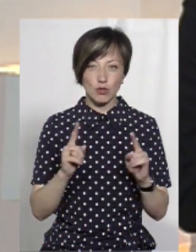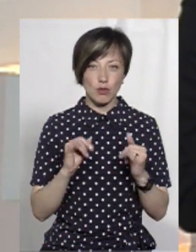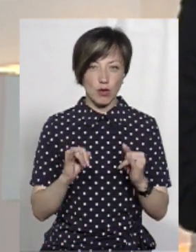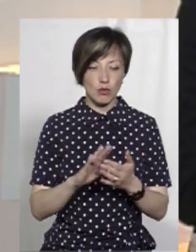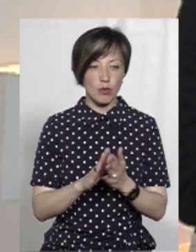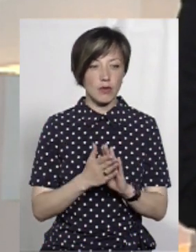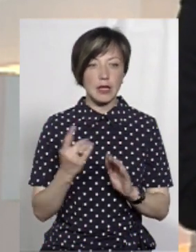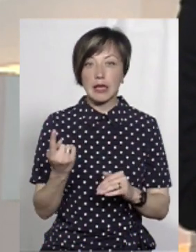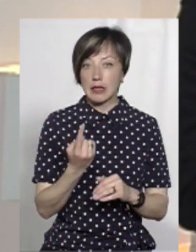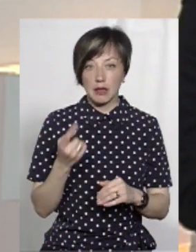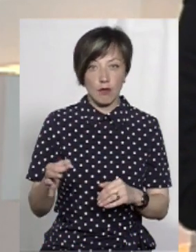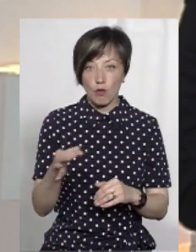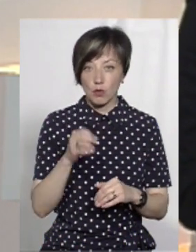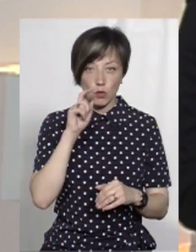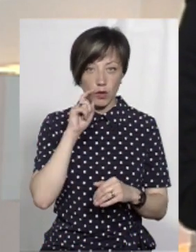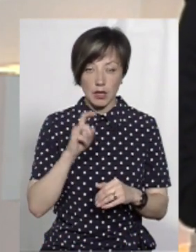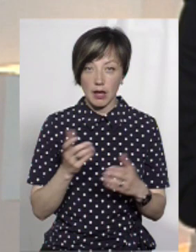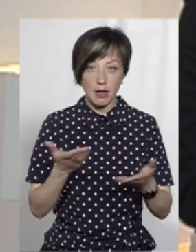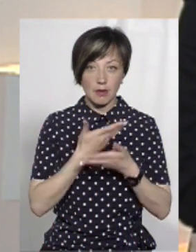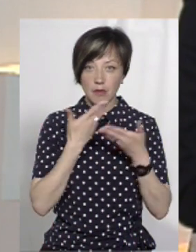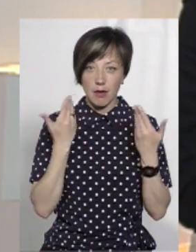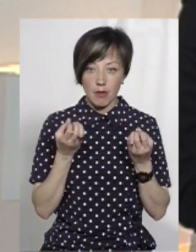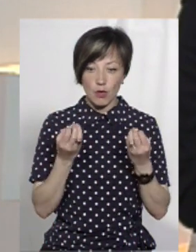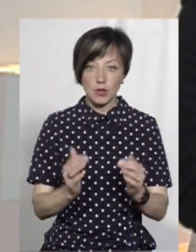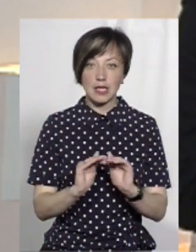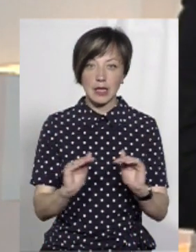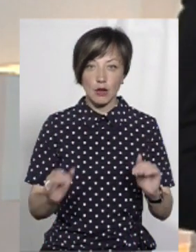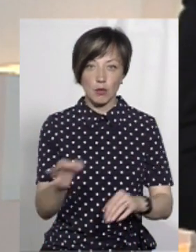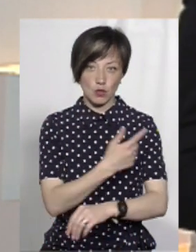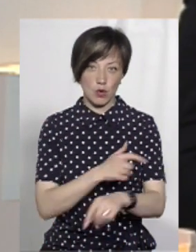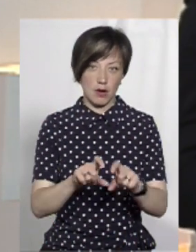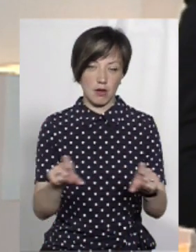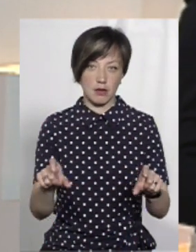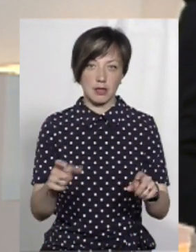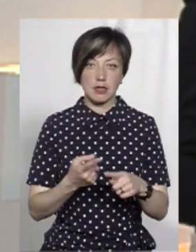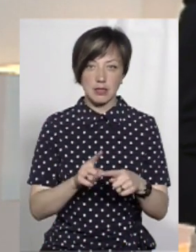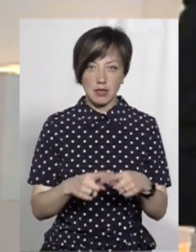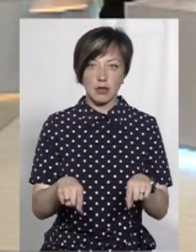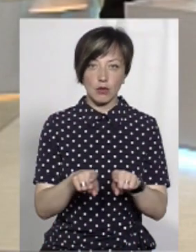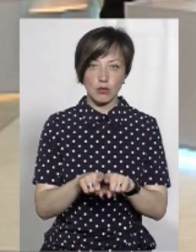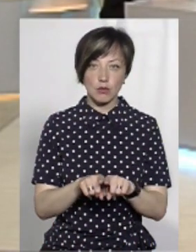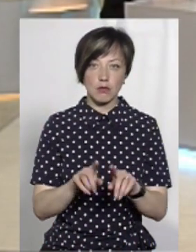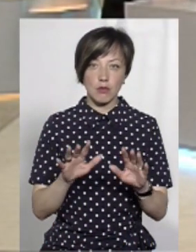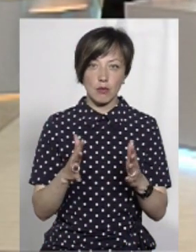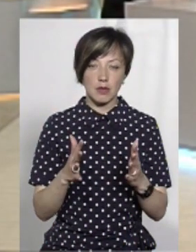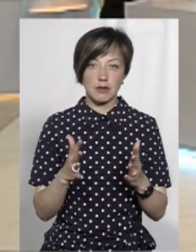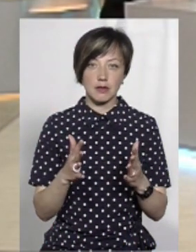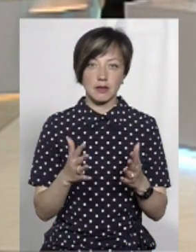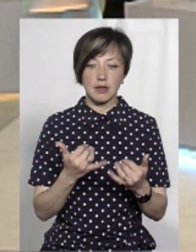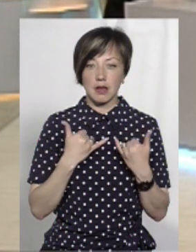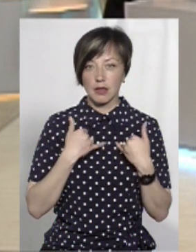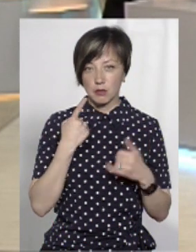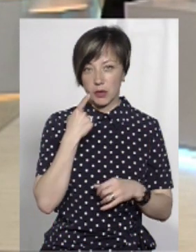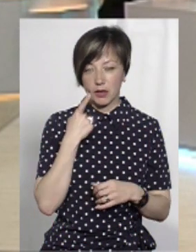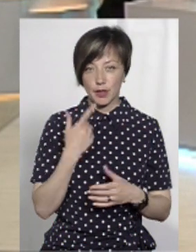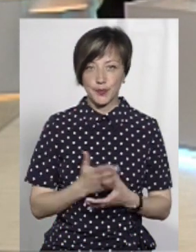І єдина область в Україні, яка не мала просто дитячої обласної лікарні. Це також такий момент для нас